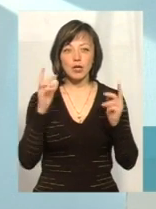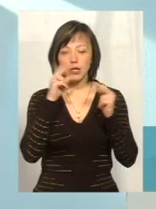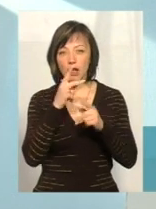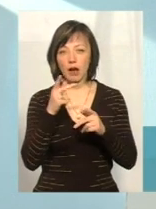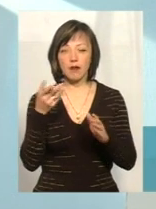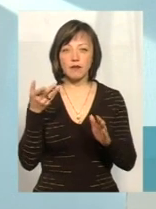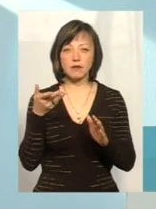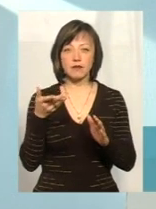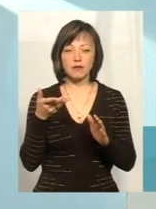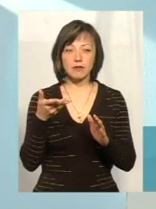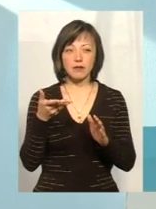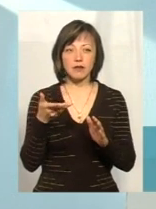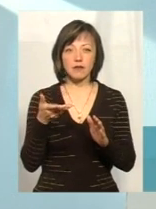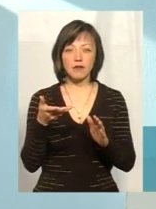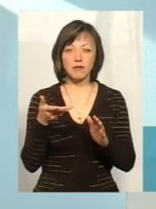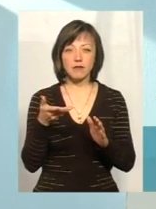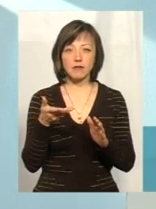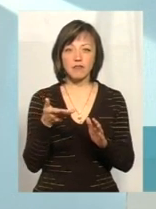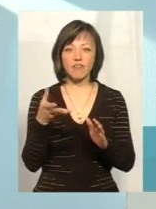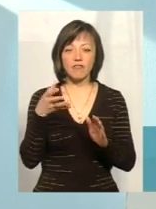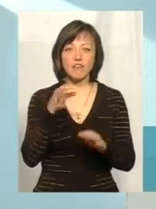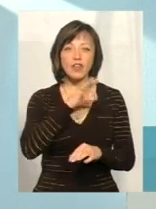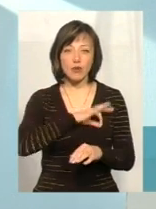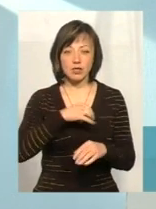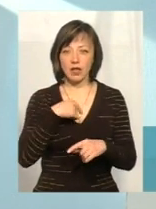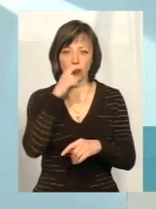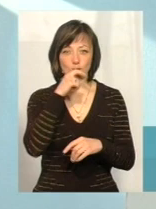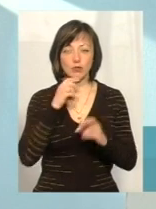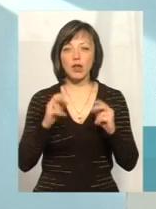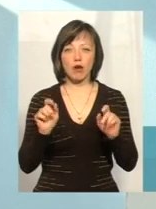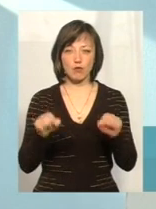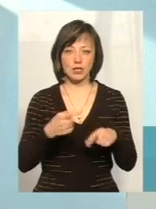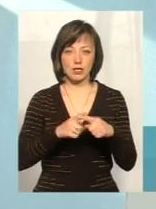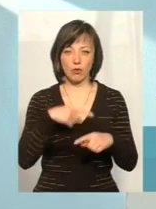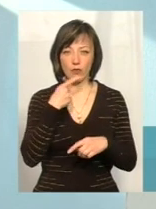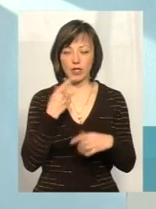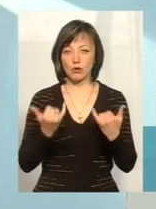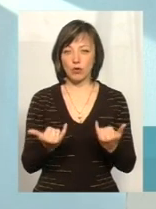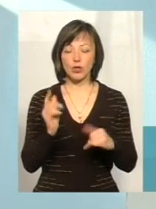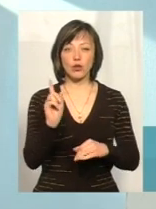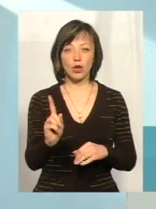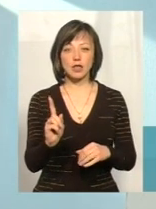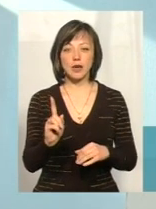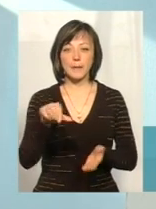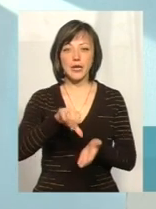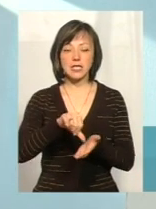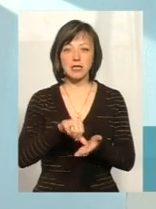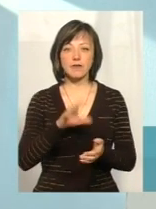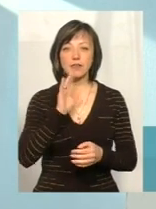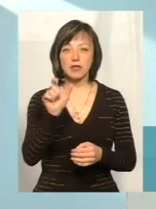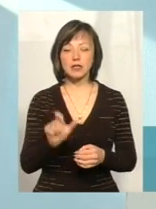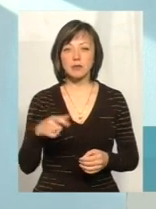засновані, ну, я взагалі не розумію, як можна це говорити. І сьогодні, до речі, представниця